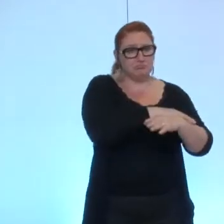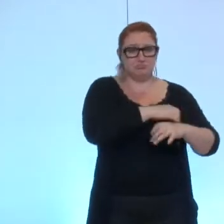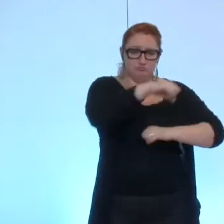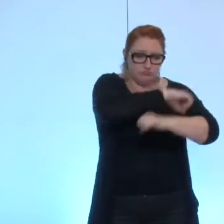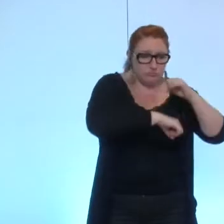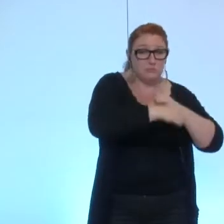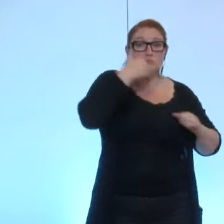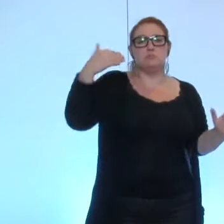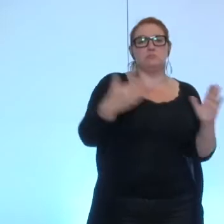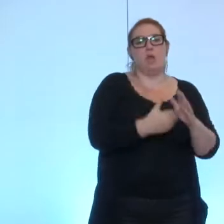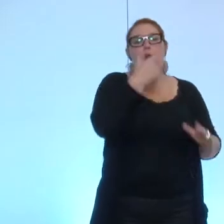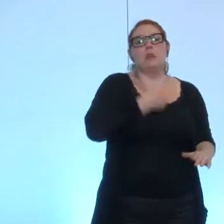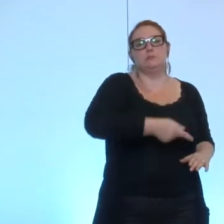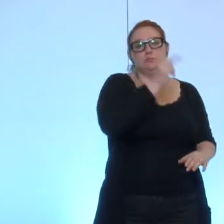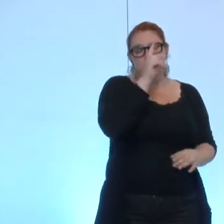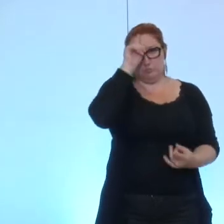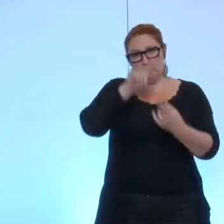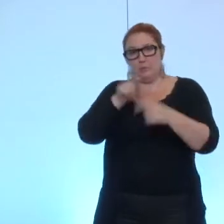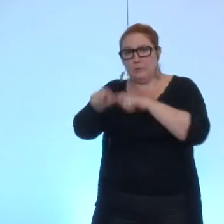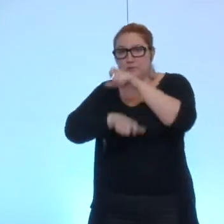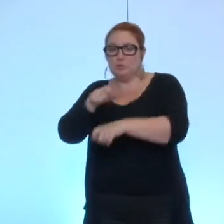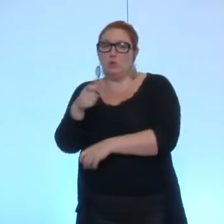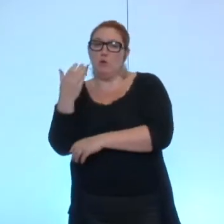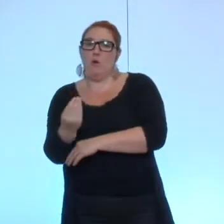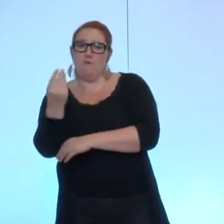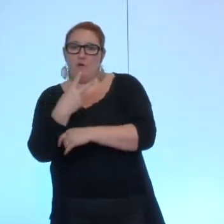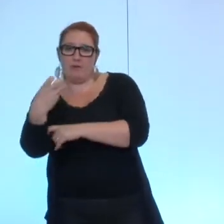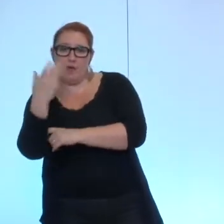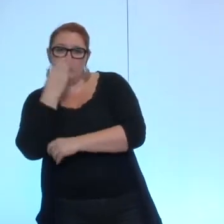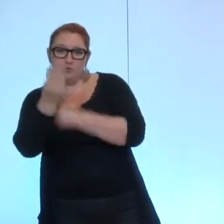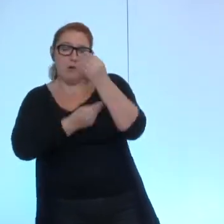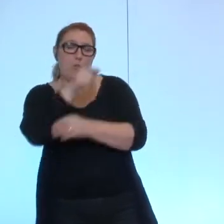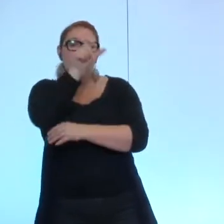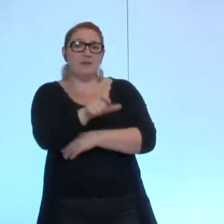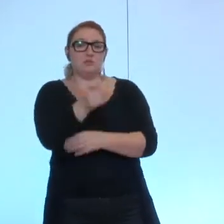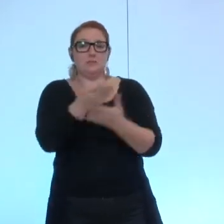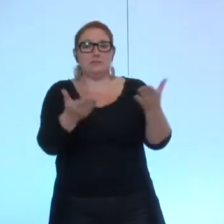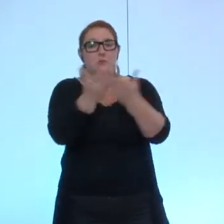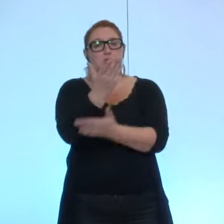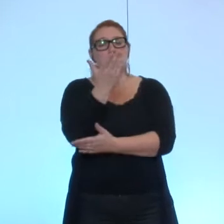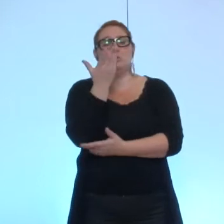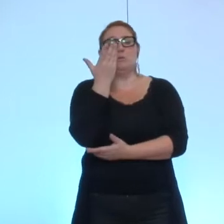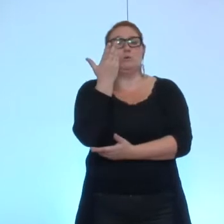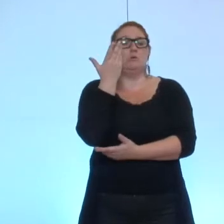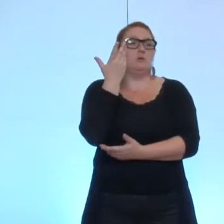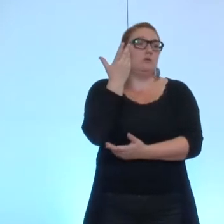enfants ou encore assumer l'accueil permanent d'un parent en situation de dépendance.